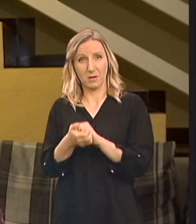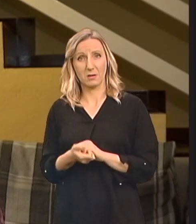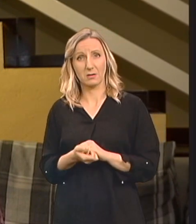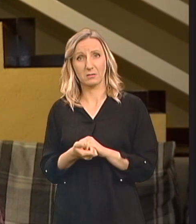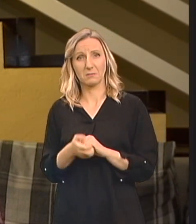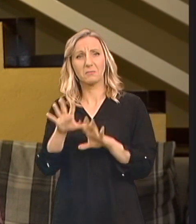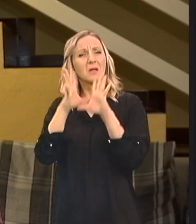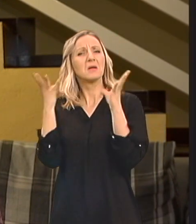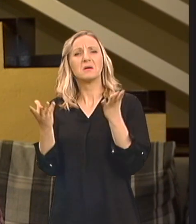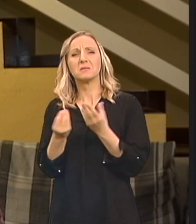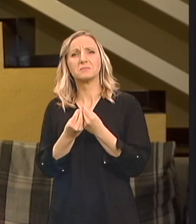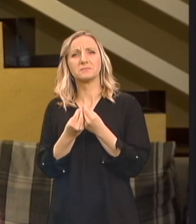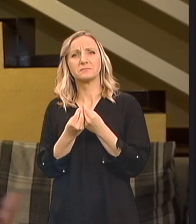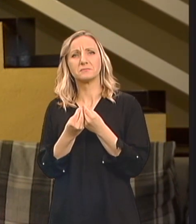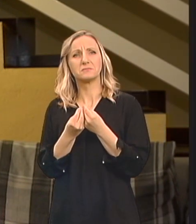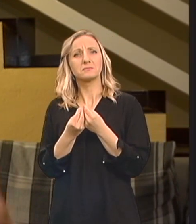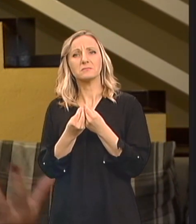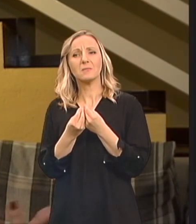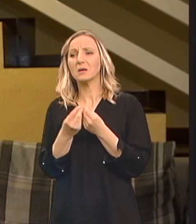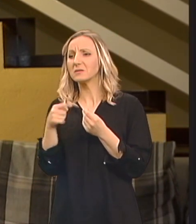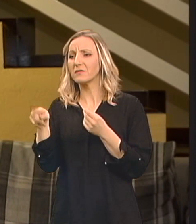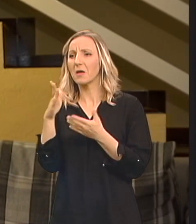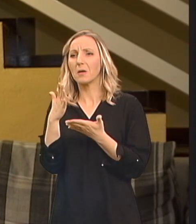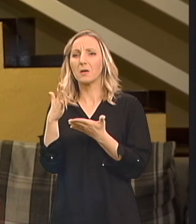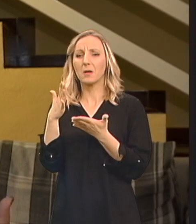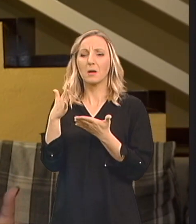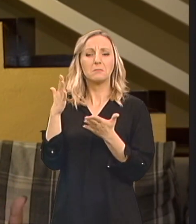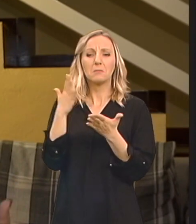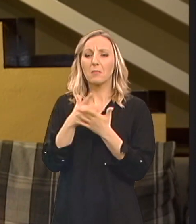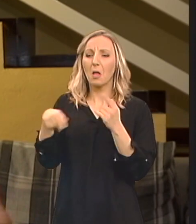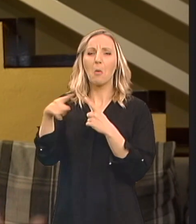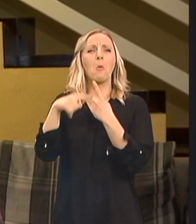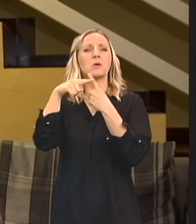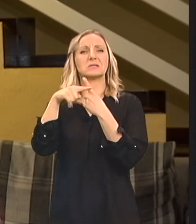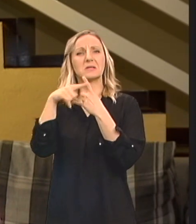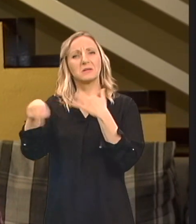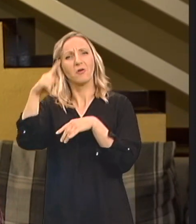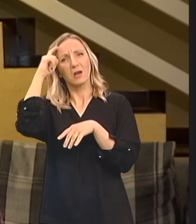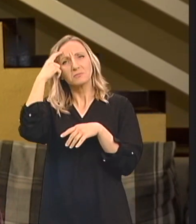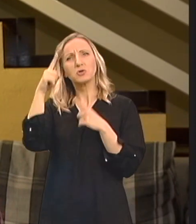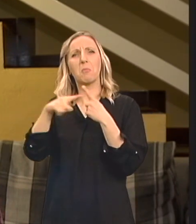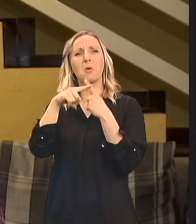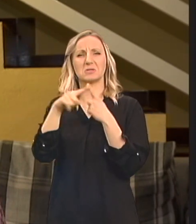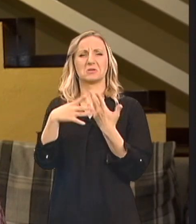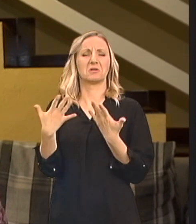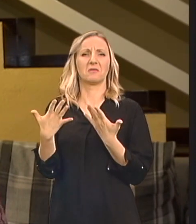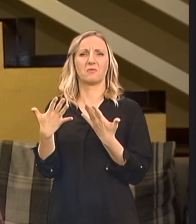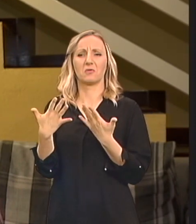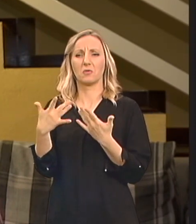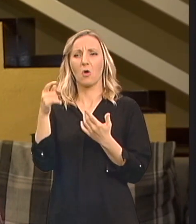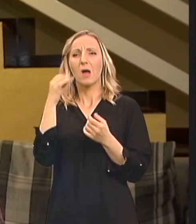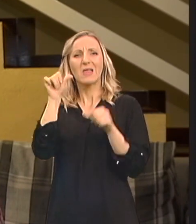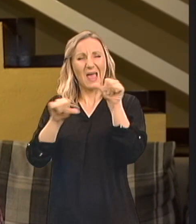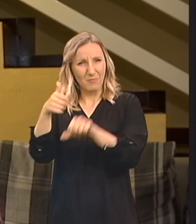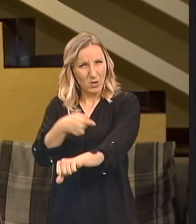Cijelo vrijeme Provejavala je ta pozitivnost Kroz njino izličenje Znači i dok je primala hemoterapije I dok je